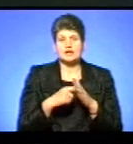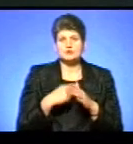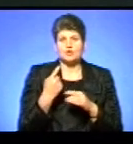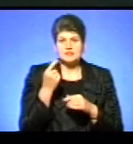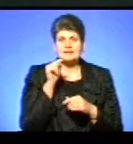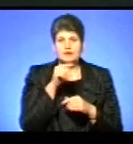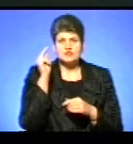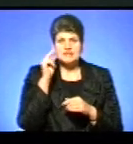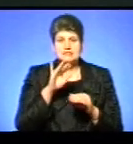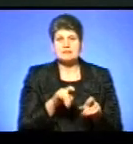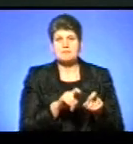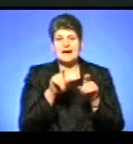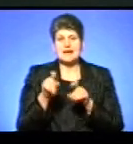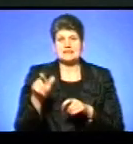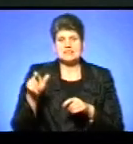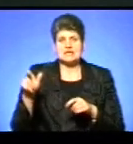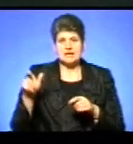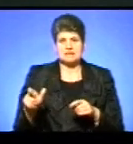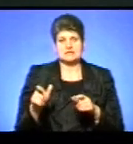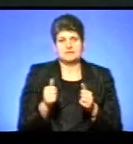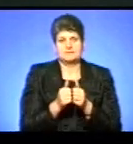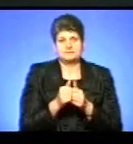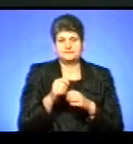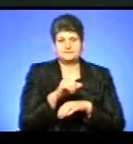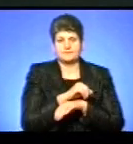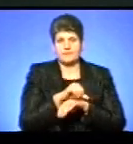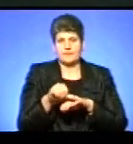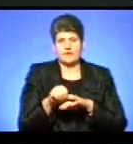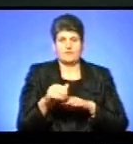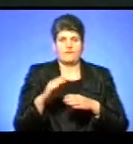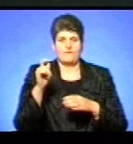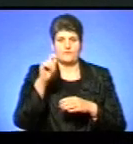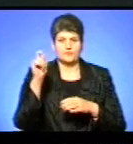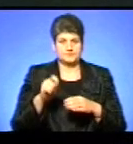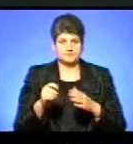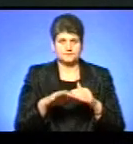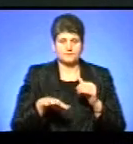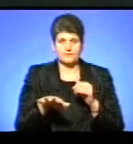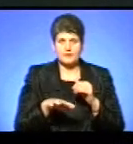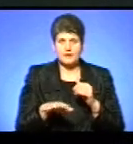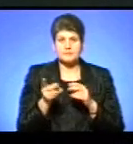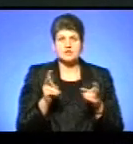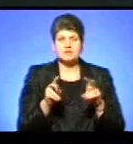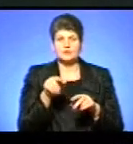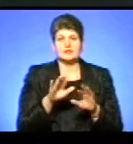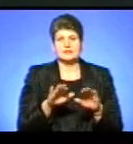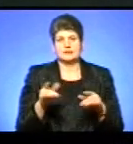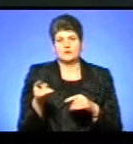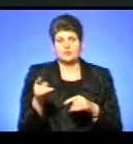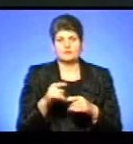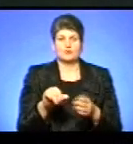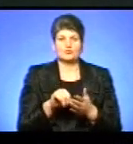навчаються діти-переселенці із прифронтових зон. На захід сьогодні прийшли діти і батьки зі шкіл Тернополі та учасники соціальної